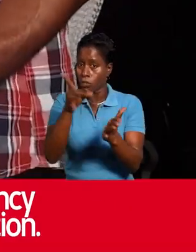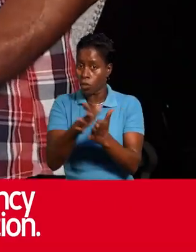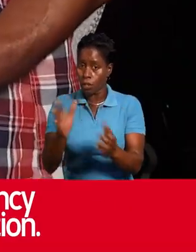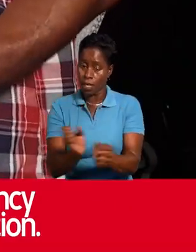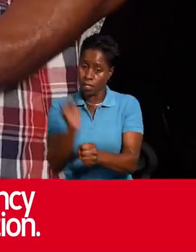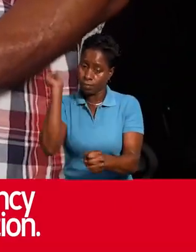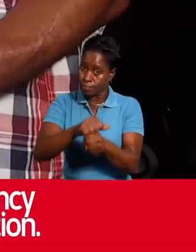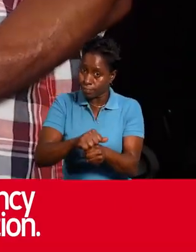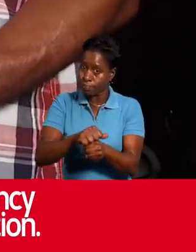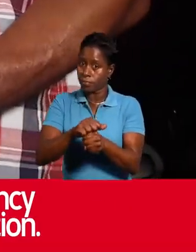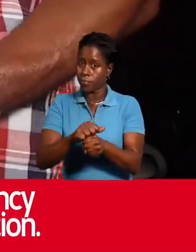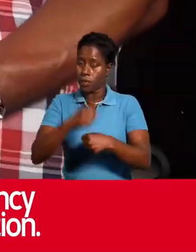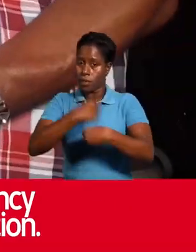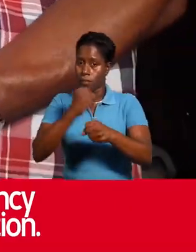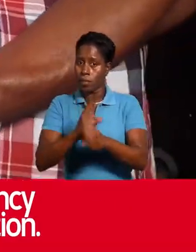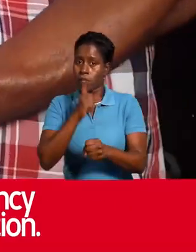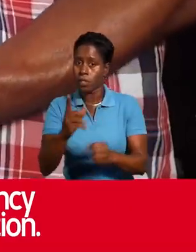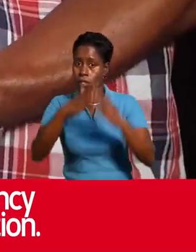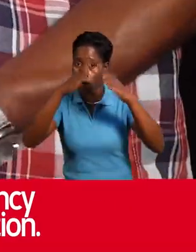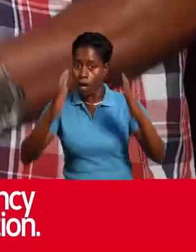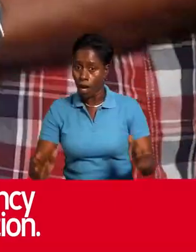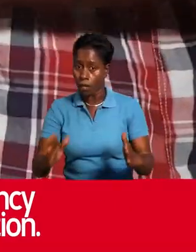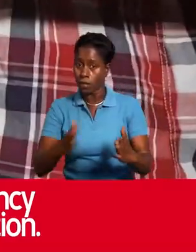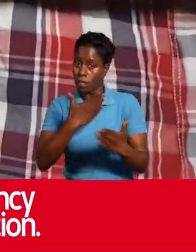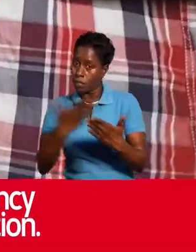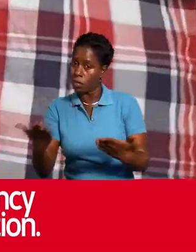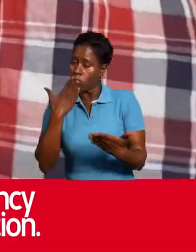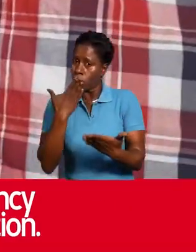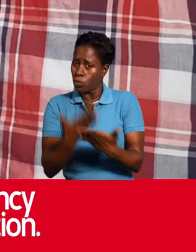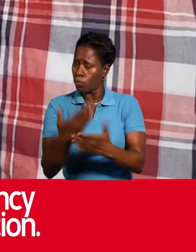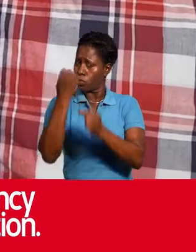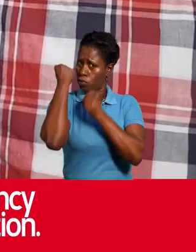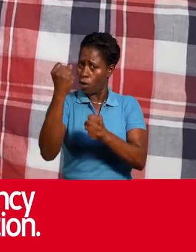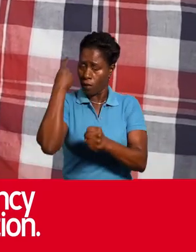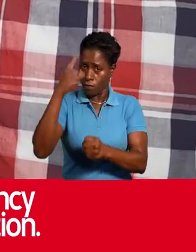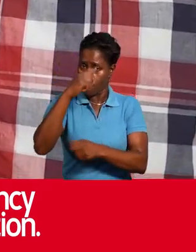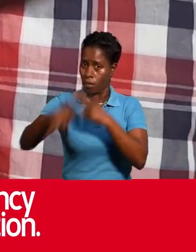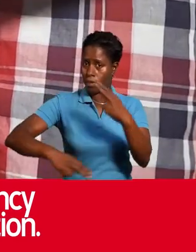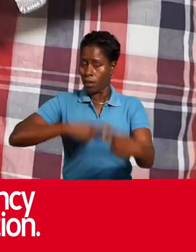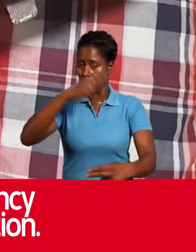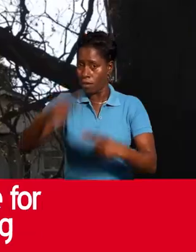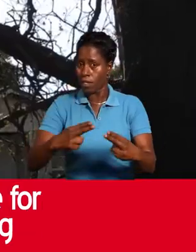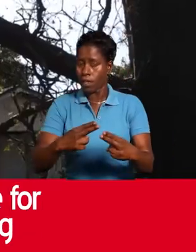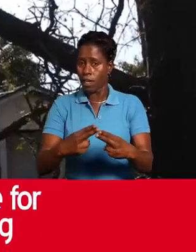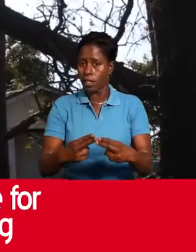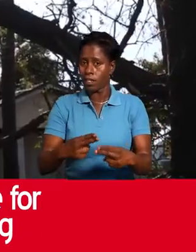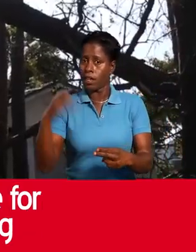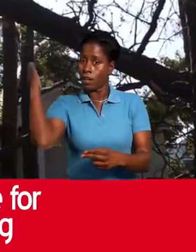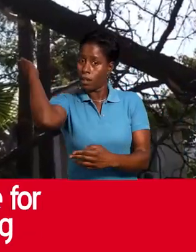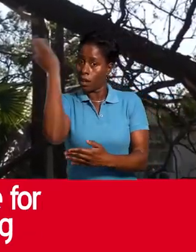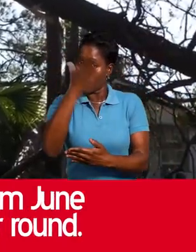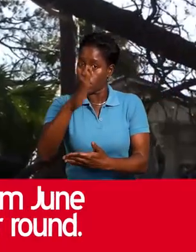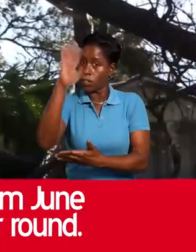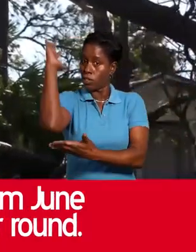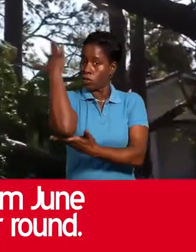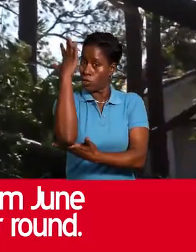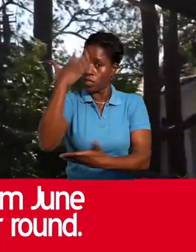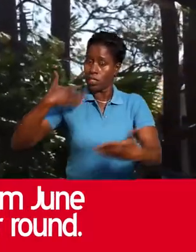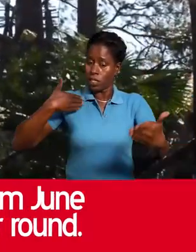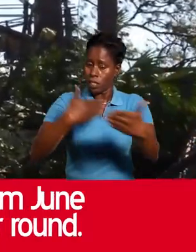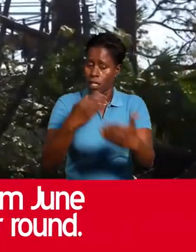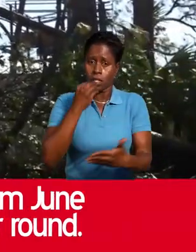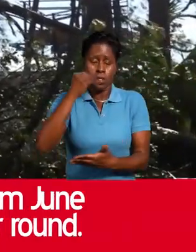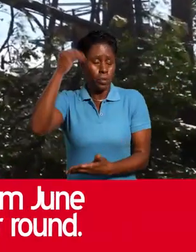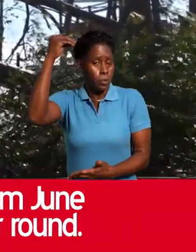tout papye ep otan pou dlo pa kè jwen yo. Asi we ki y kayy wadam bon kodisyon. Koupe tout pou an chek vye pye